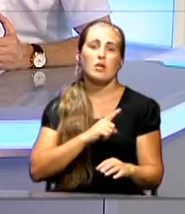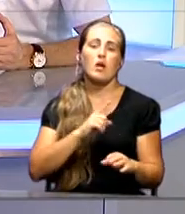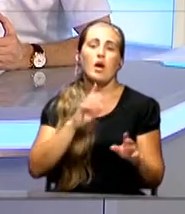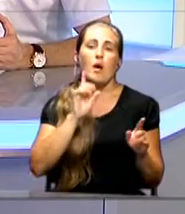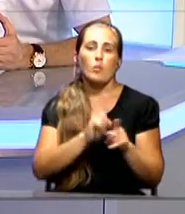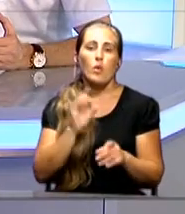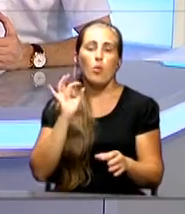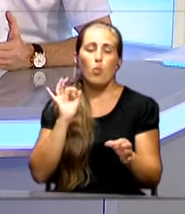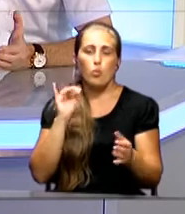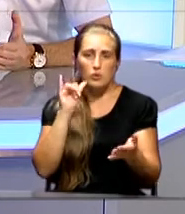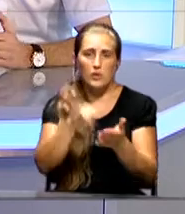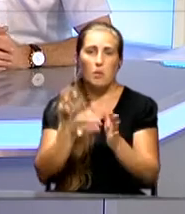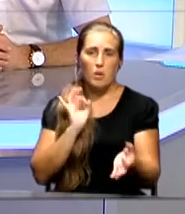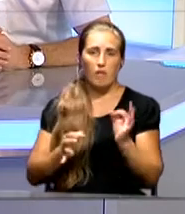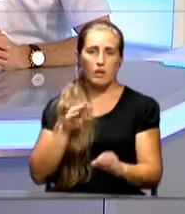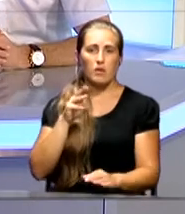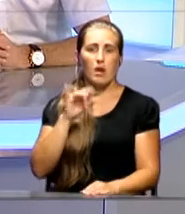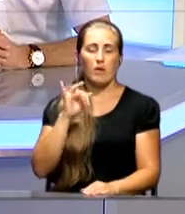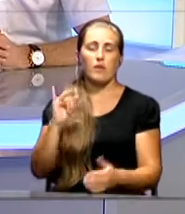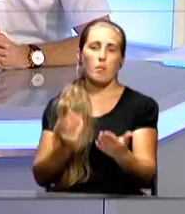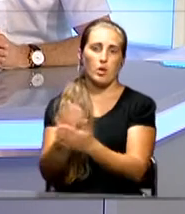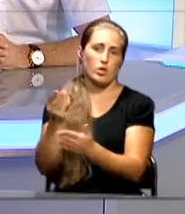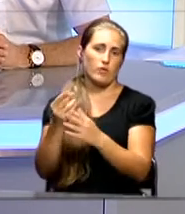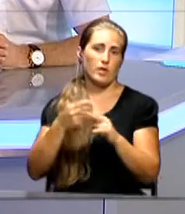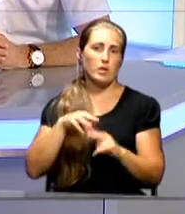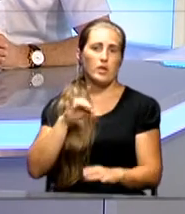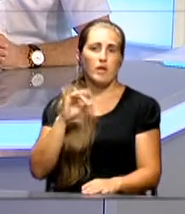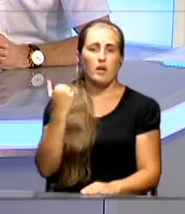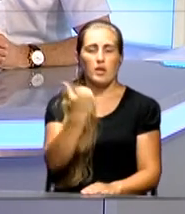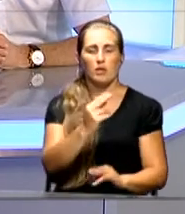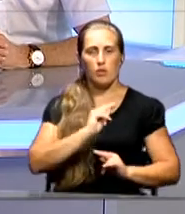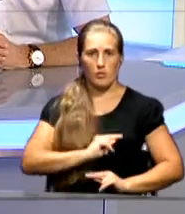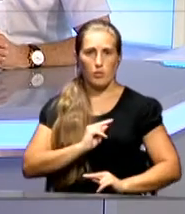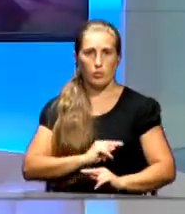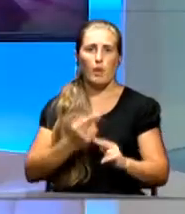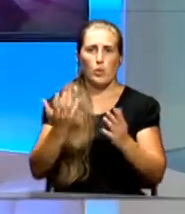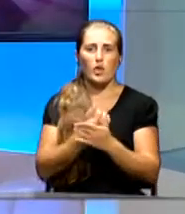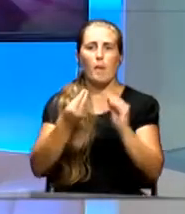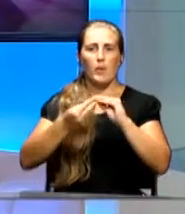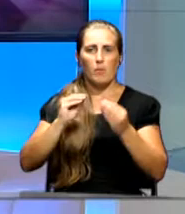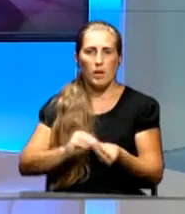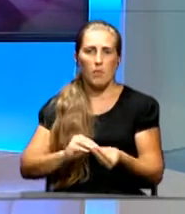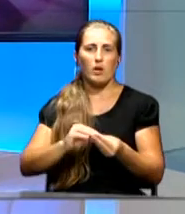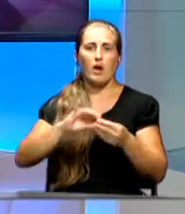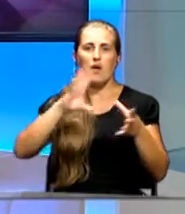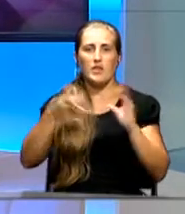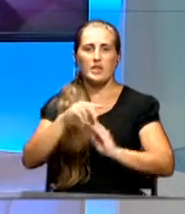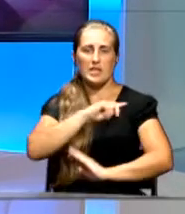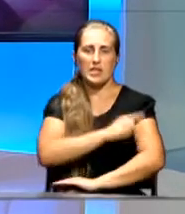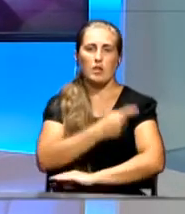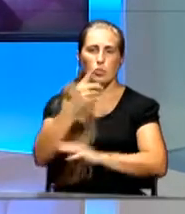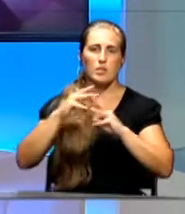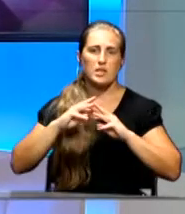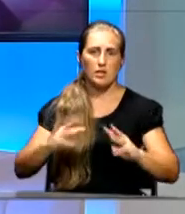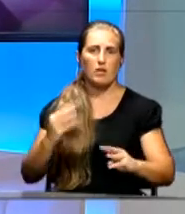справедливые тарифы и оплачивать по этим тарифам ихнюю работу. То есть, проблема комплексная, силами одного министерства вашего